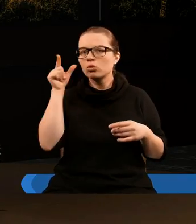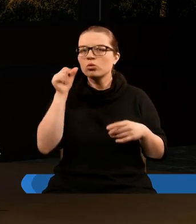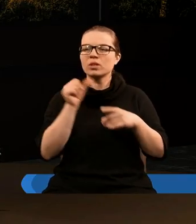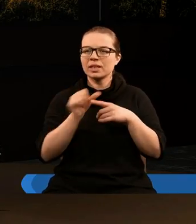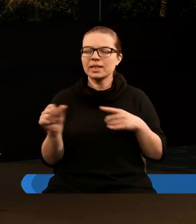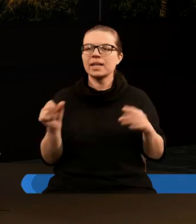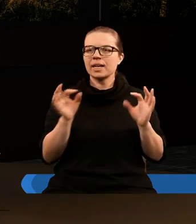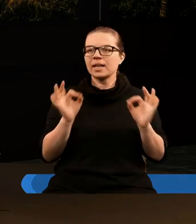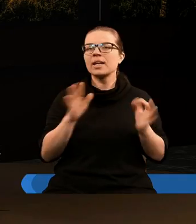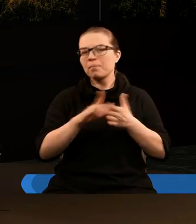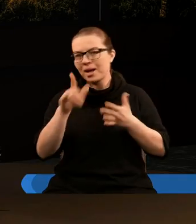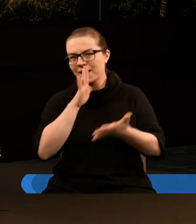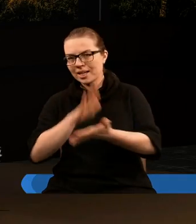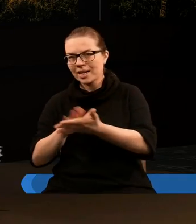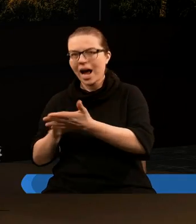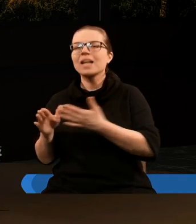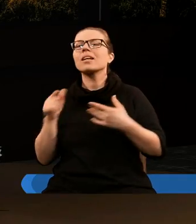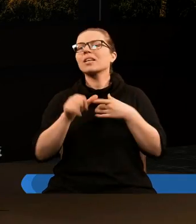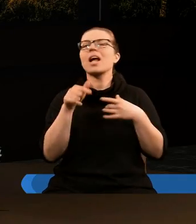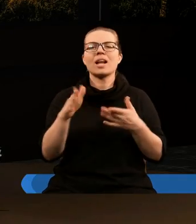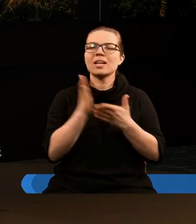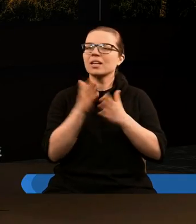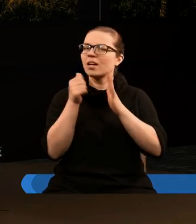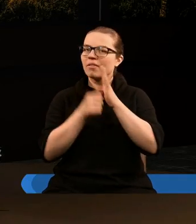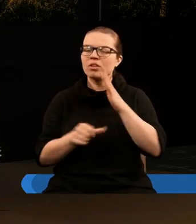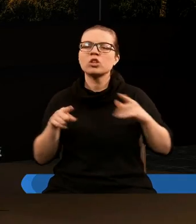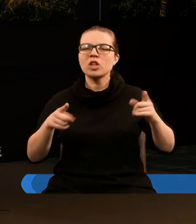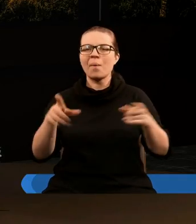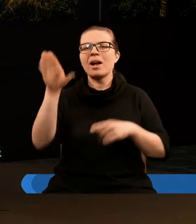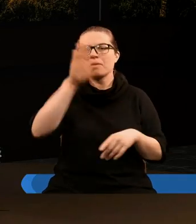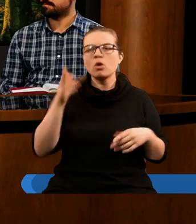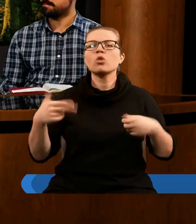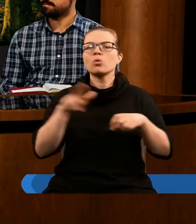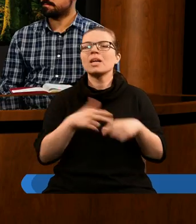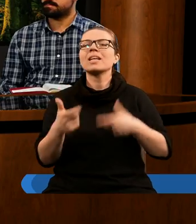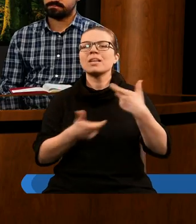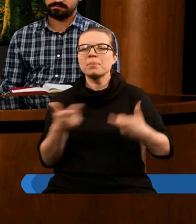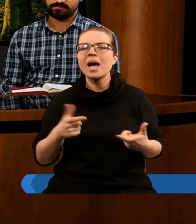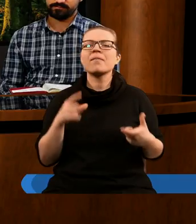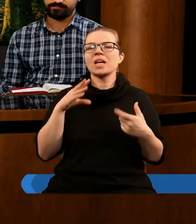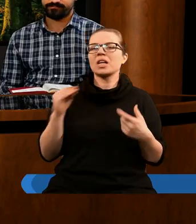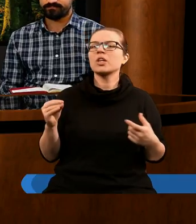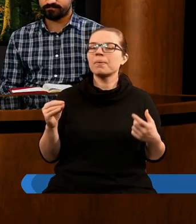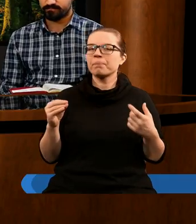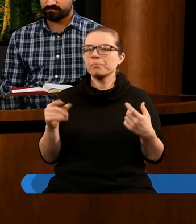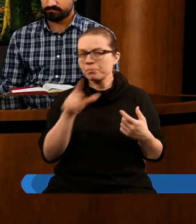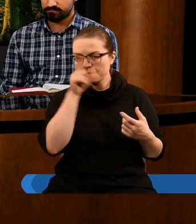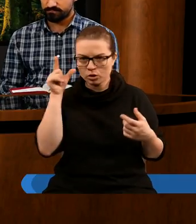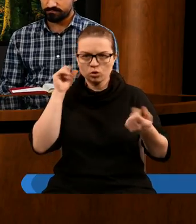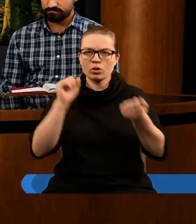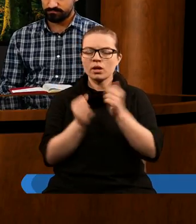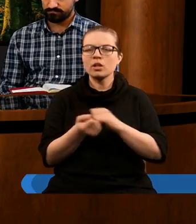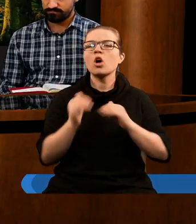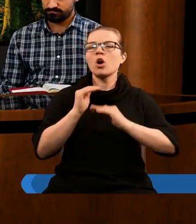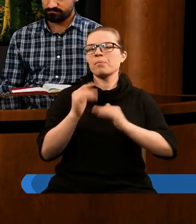jest bez wskazy, to jest tylko i wyłącznie działanie Boże, który sprawia, że ludzie są